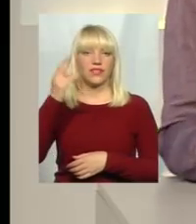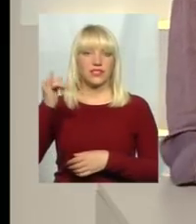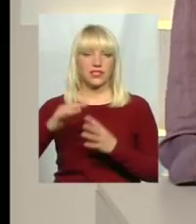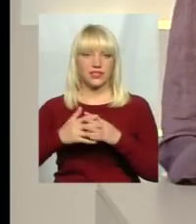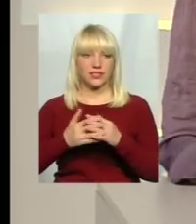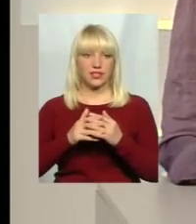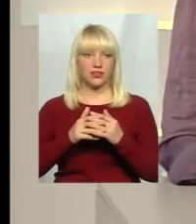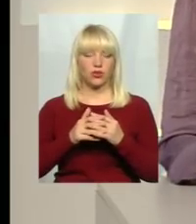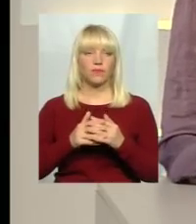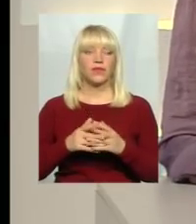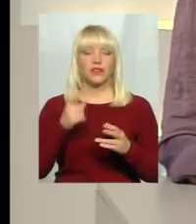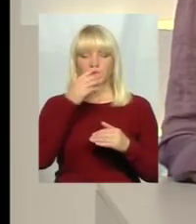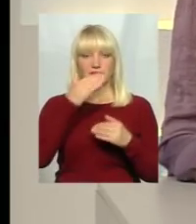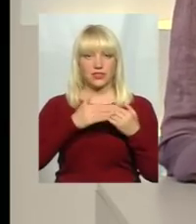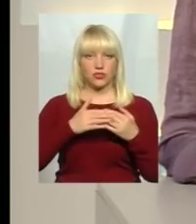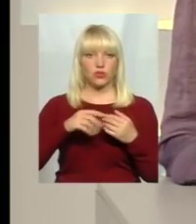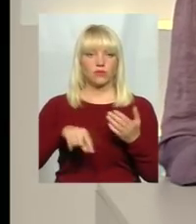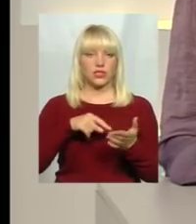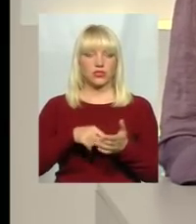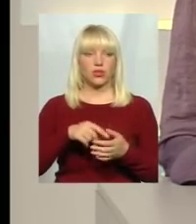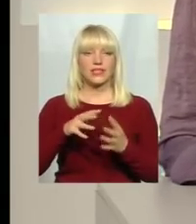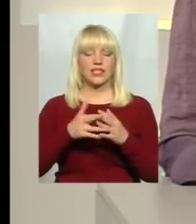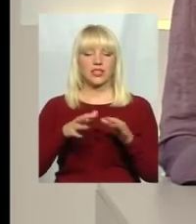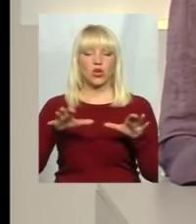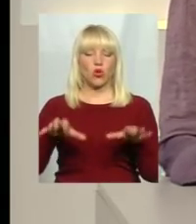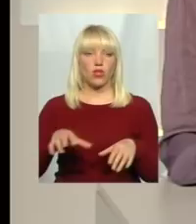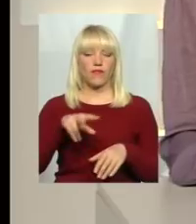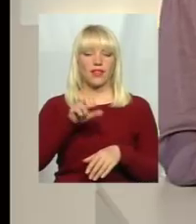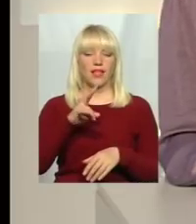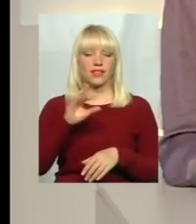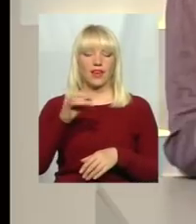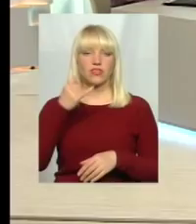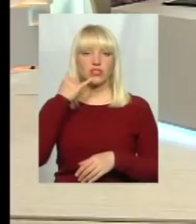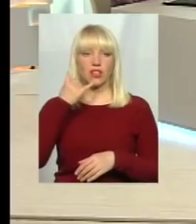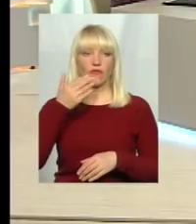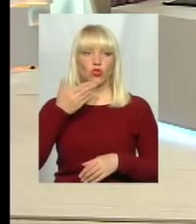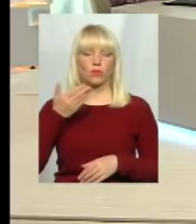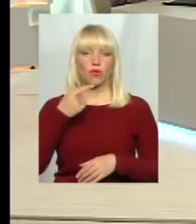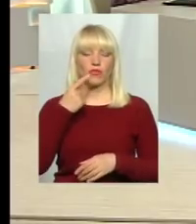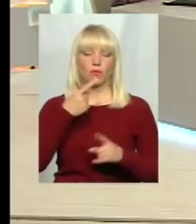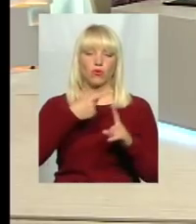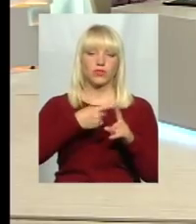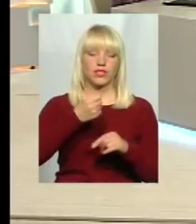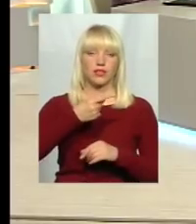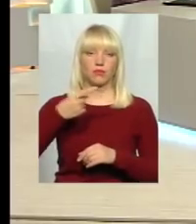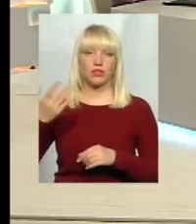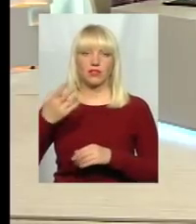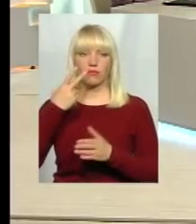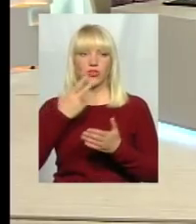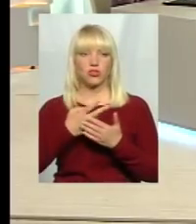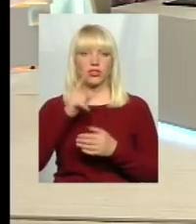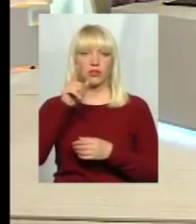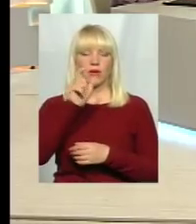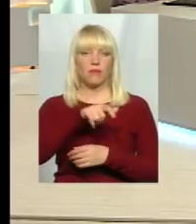який ми згадували щойно, сільський голова Олександр Ланкевич у телефонному коментарі зазначив, плюси і мінуси ті, які вбачають тамтешні